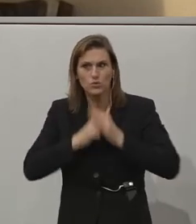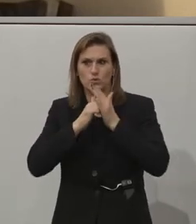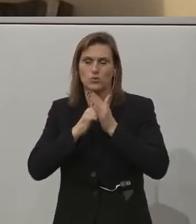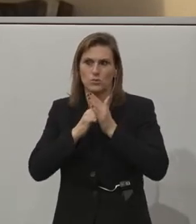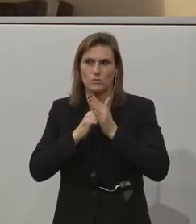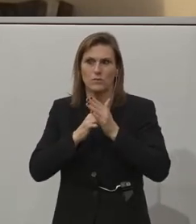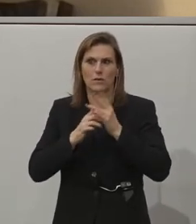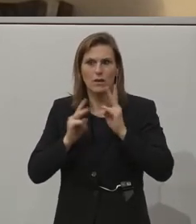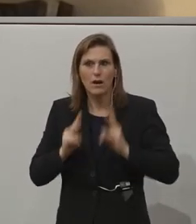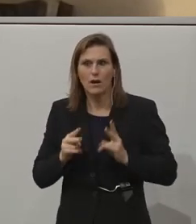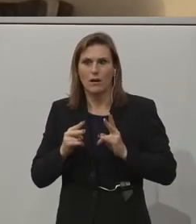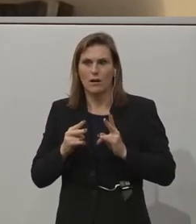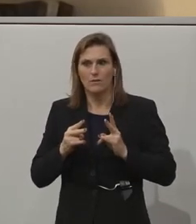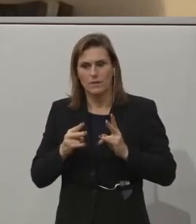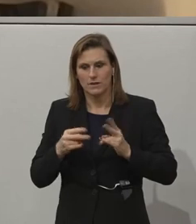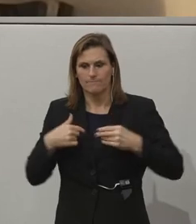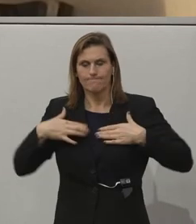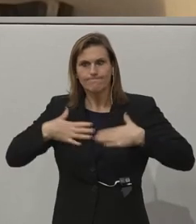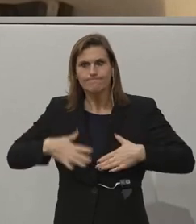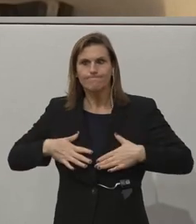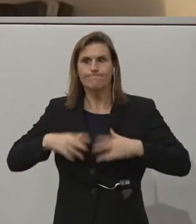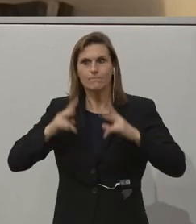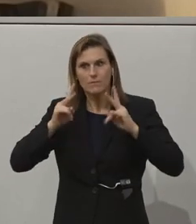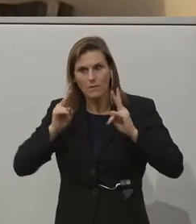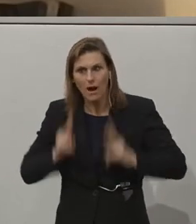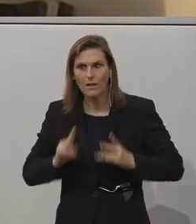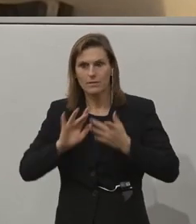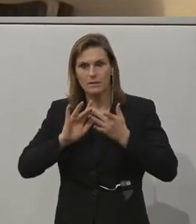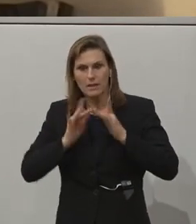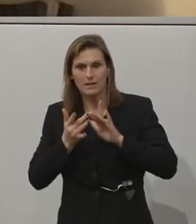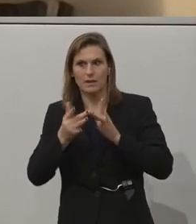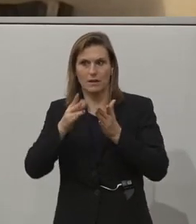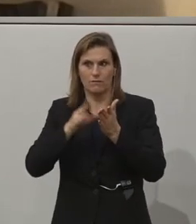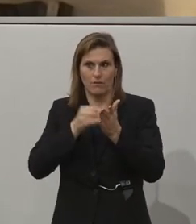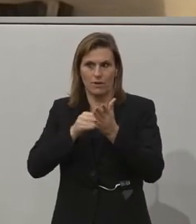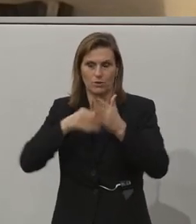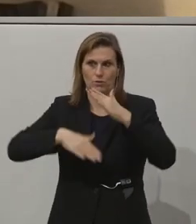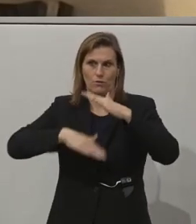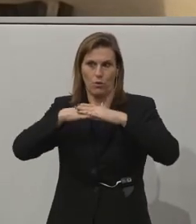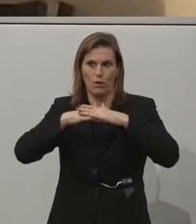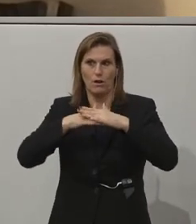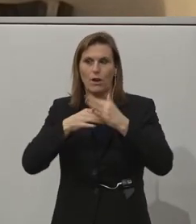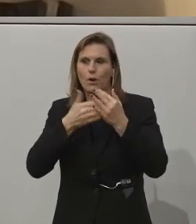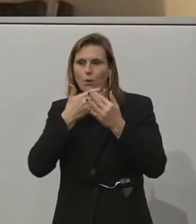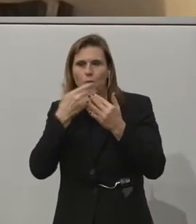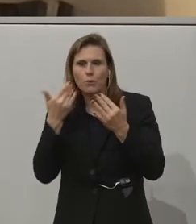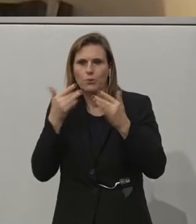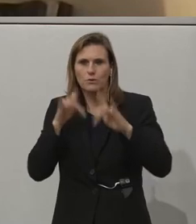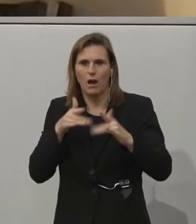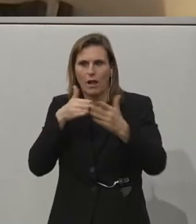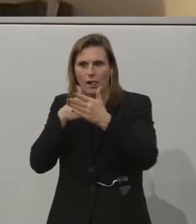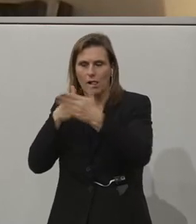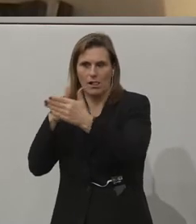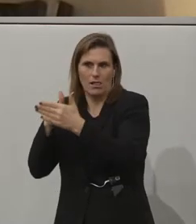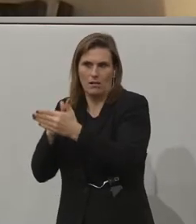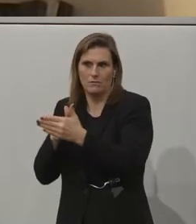with unencumberance towards training and opportunity to develop